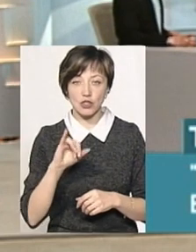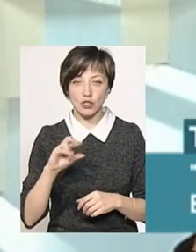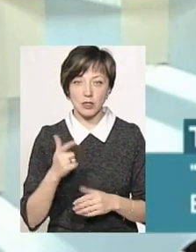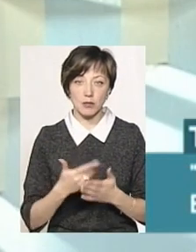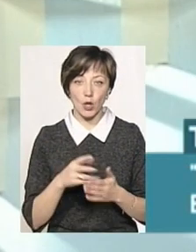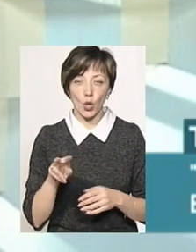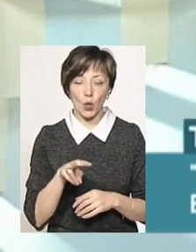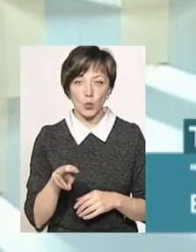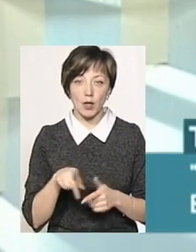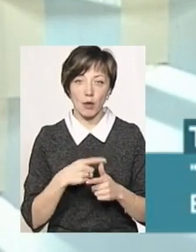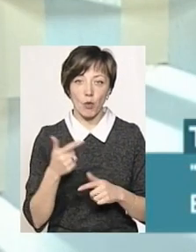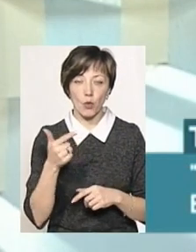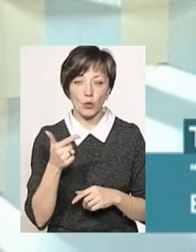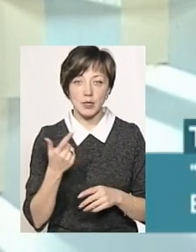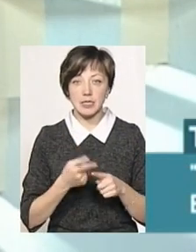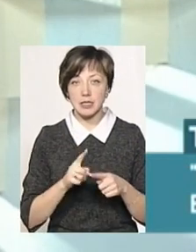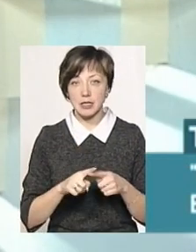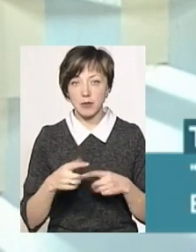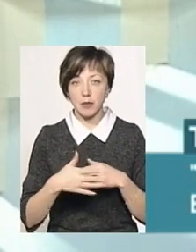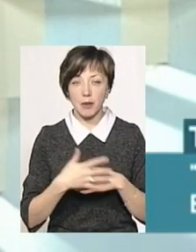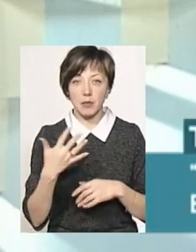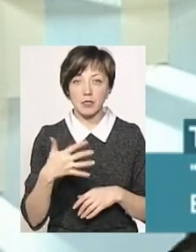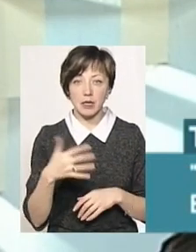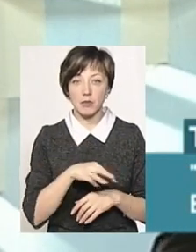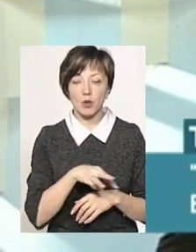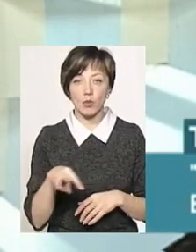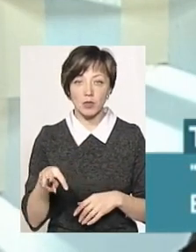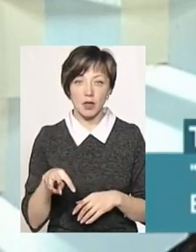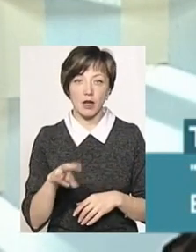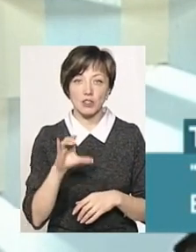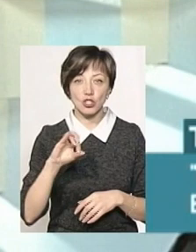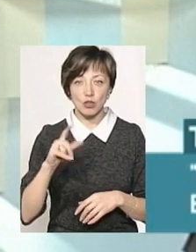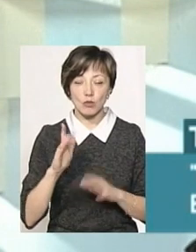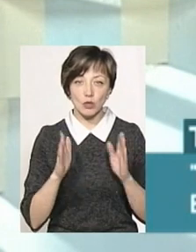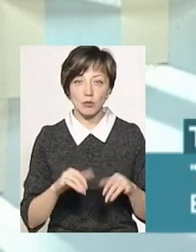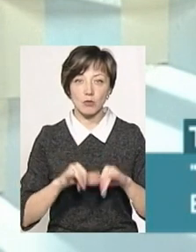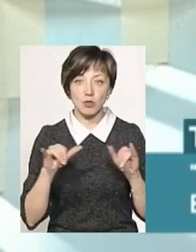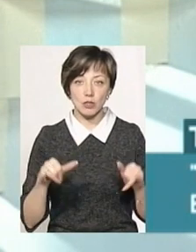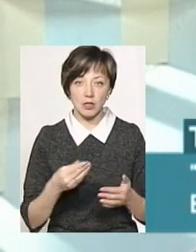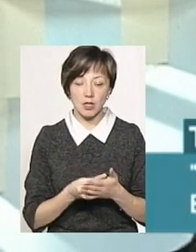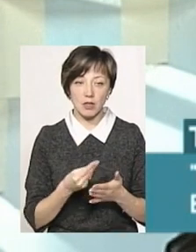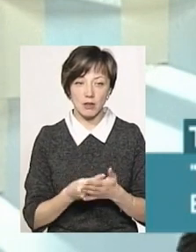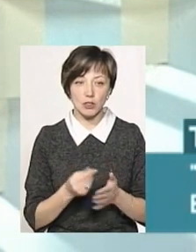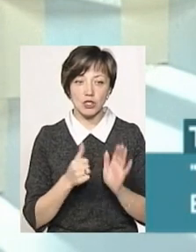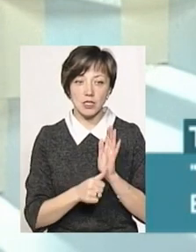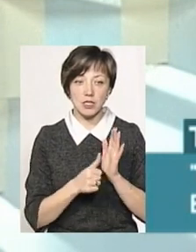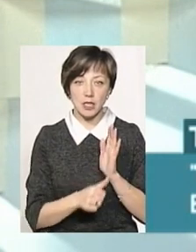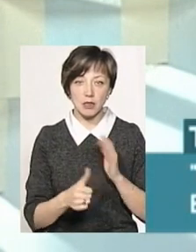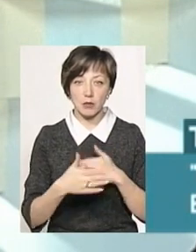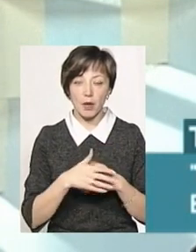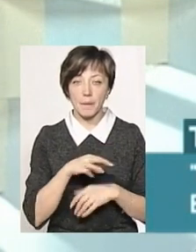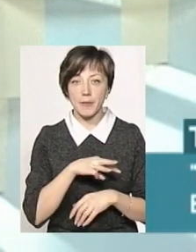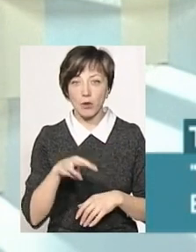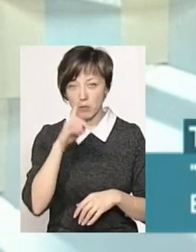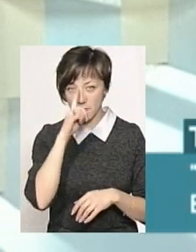січні, там, скажімо, в лютому чи навіть грудні, це десь порядка 50 мільйонів, а в січні буде більше в зв'язку з зростанням тарифу. Це буде 60, десь